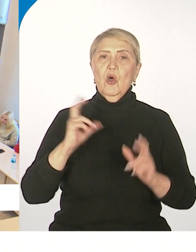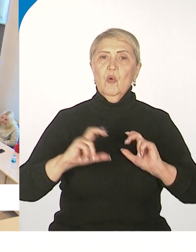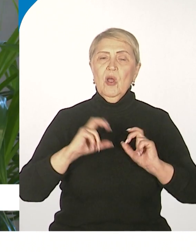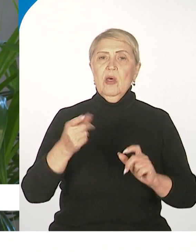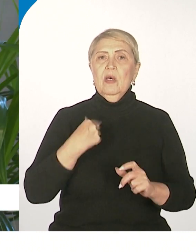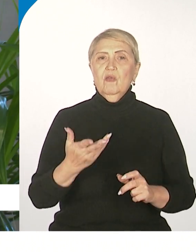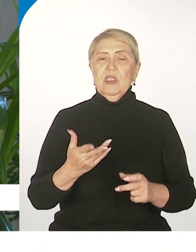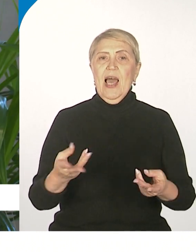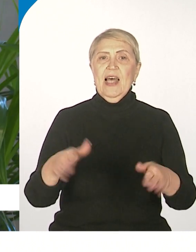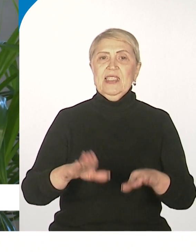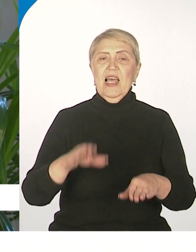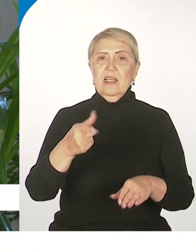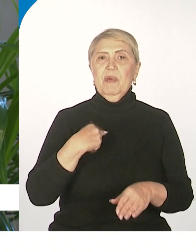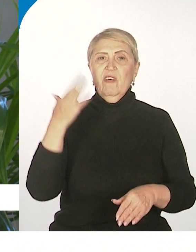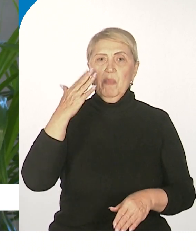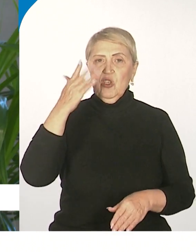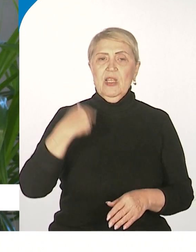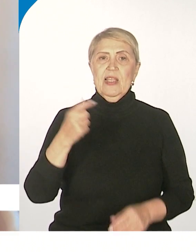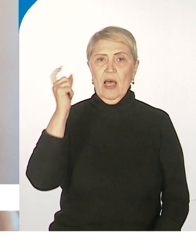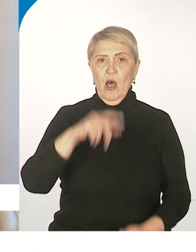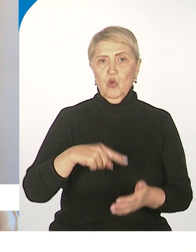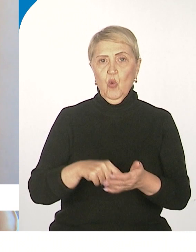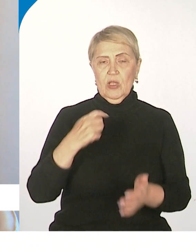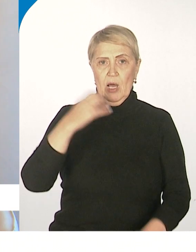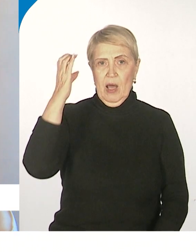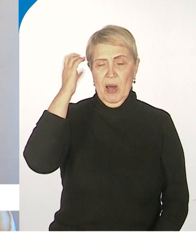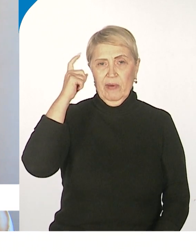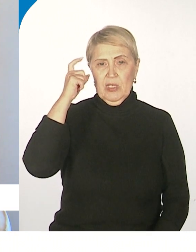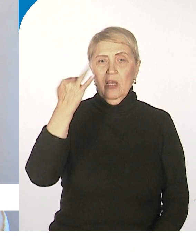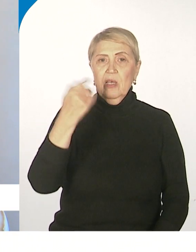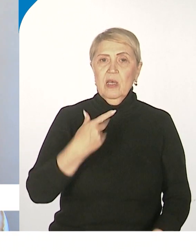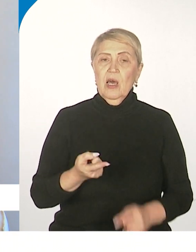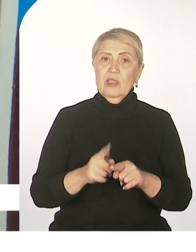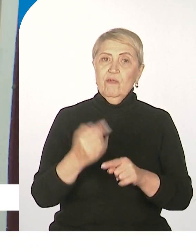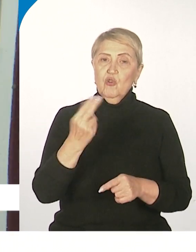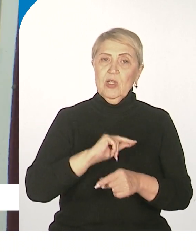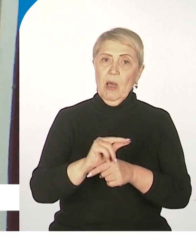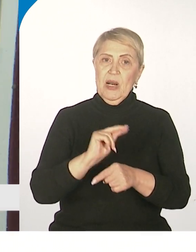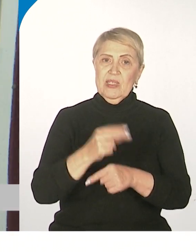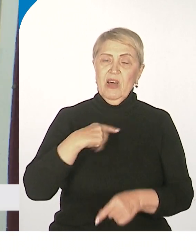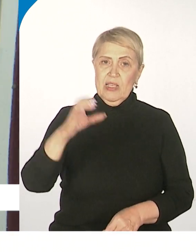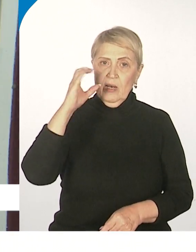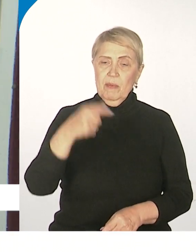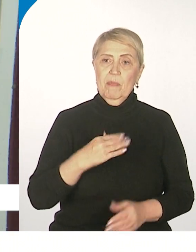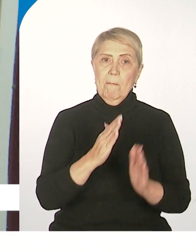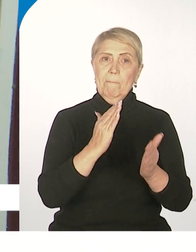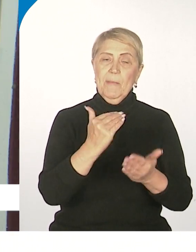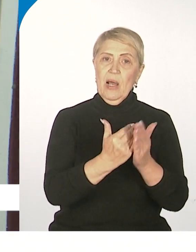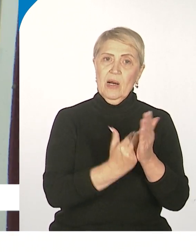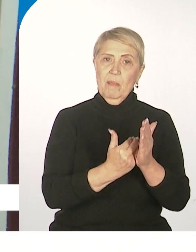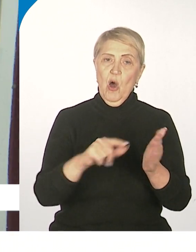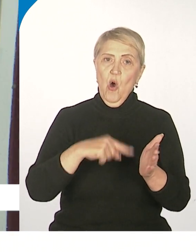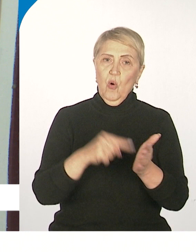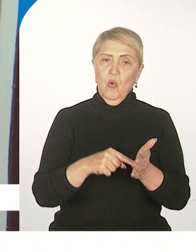из Дебальцево остались под впечатлением от Хабаровска и образовательных программ вузов города. Город превосходный. Я